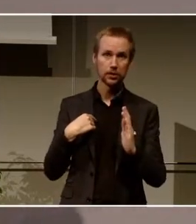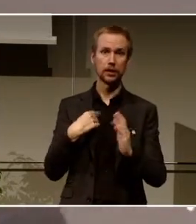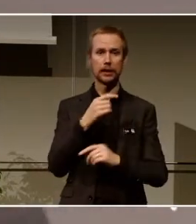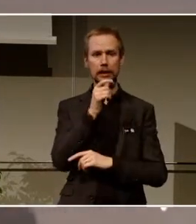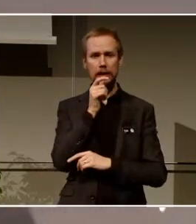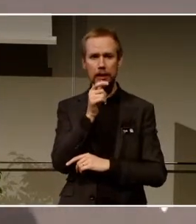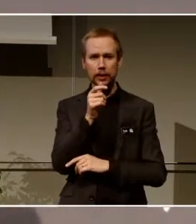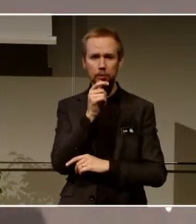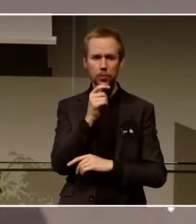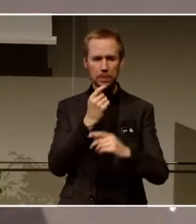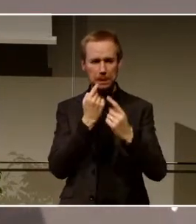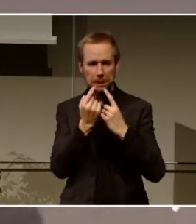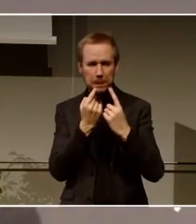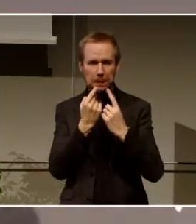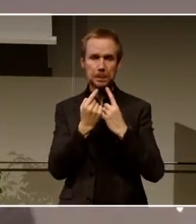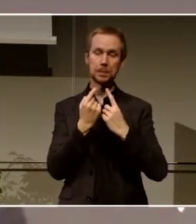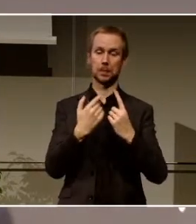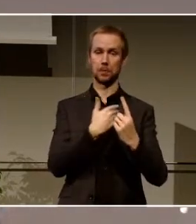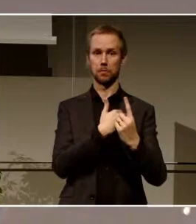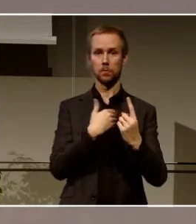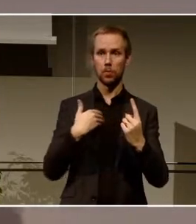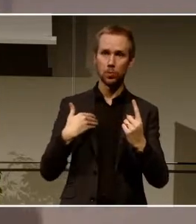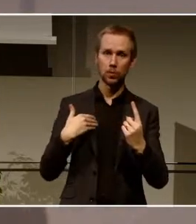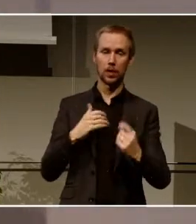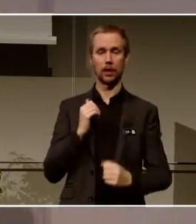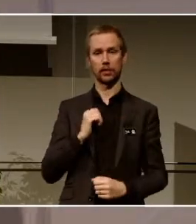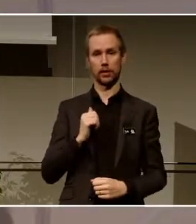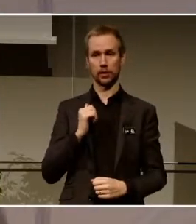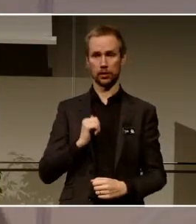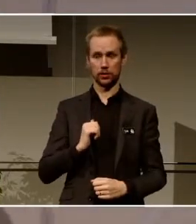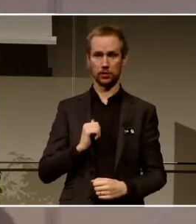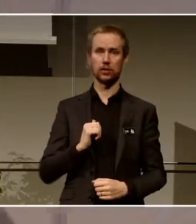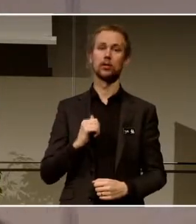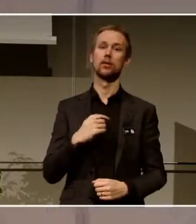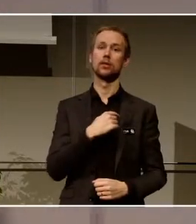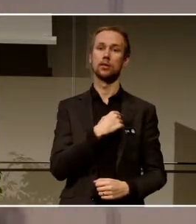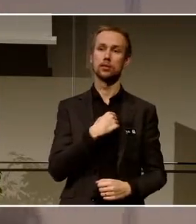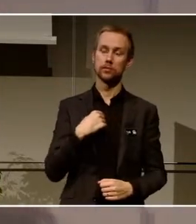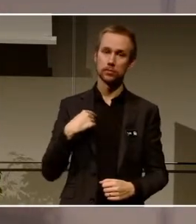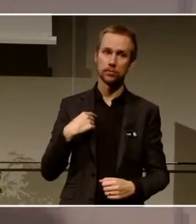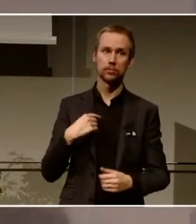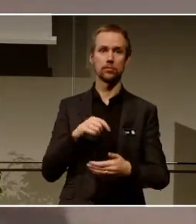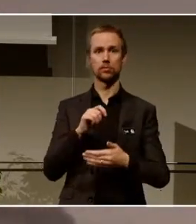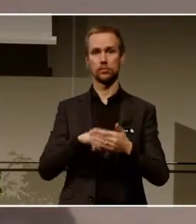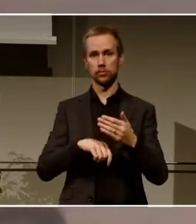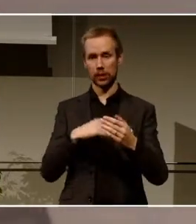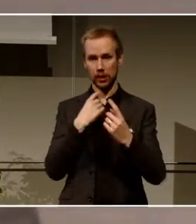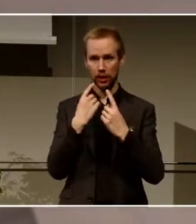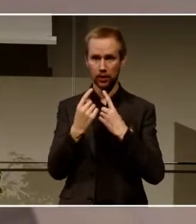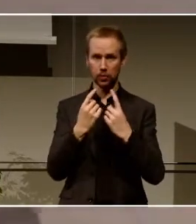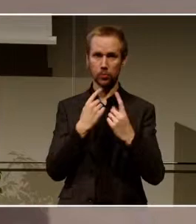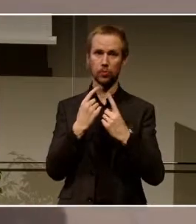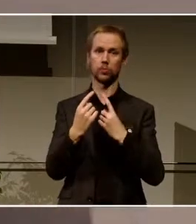användare. Vi genomförde invånardialoger under 2016 och 2017.